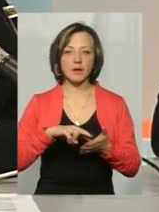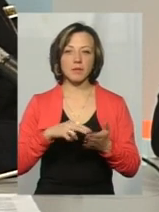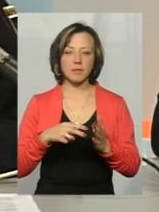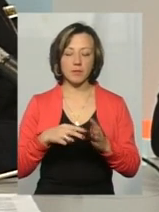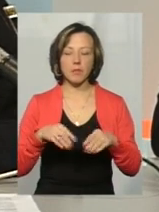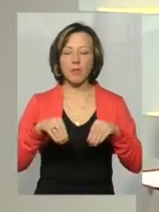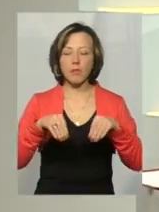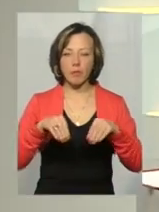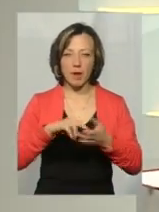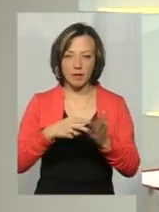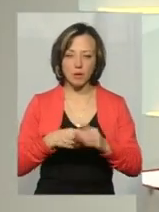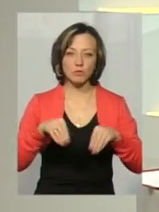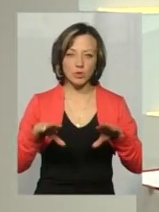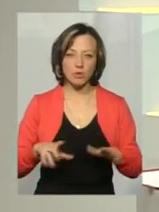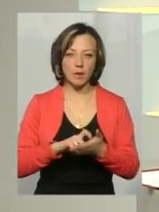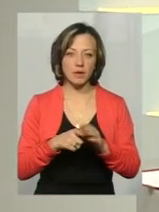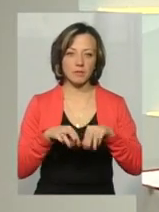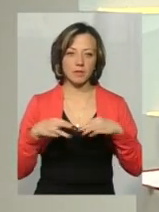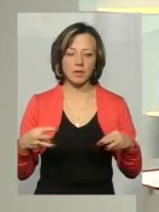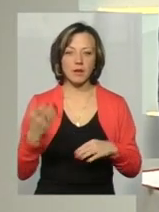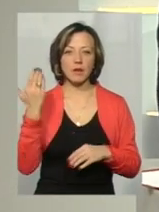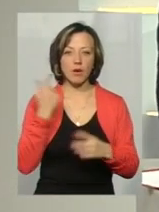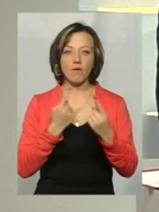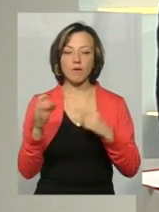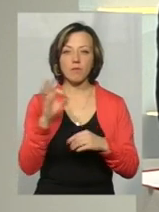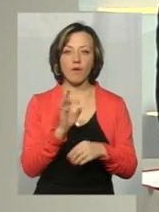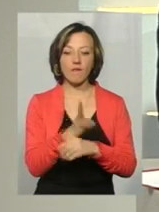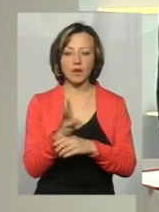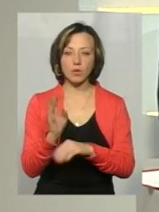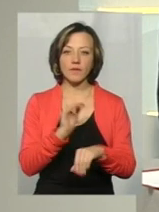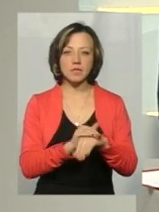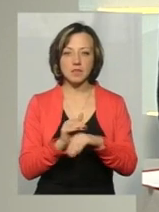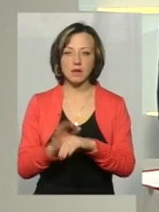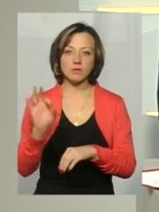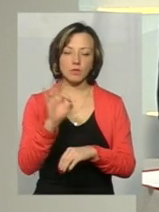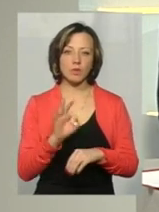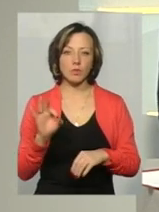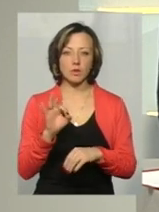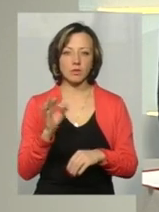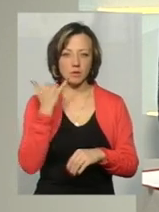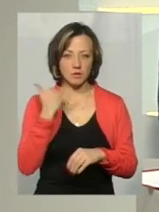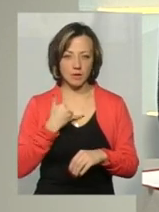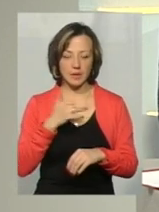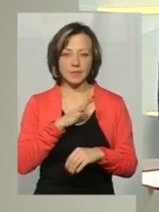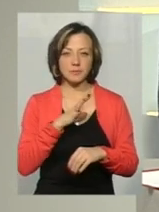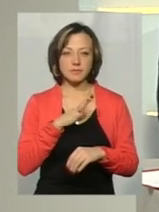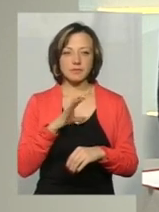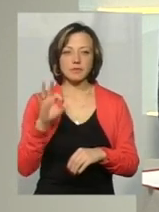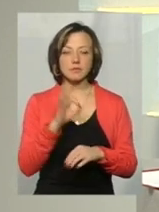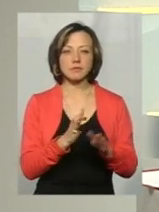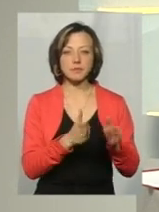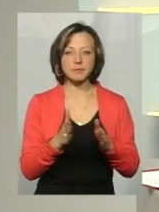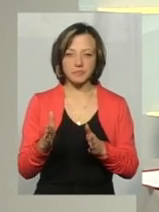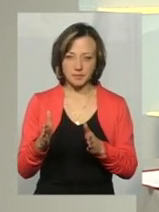Ми говорили ще хвилини-три тому про відеофіксацію, про систему